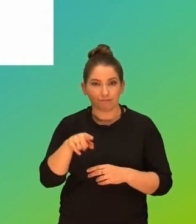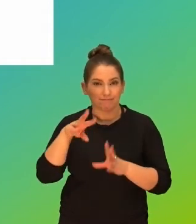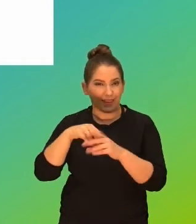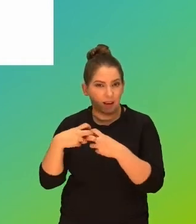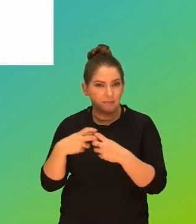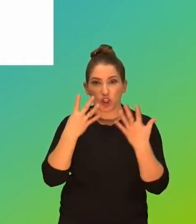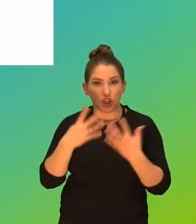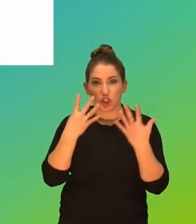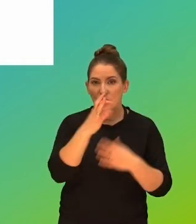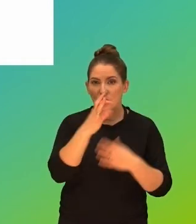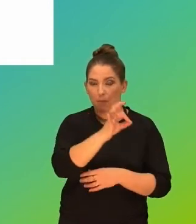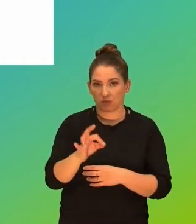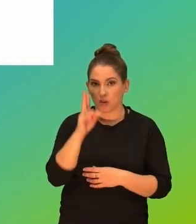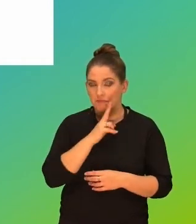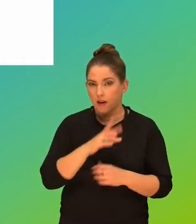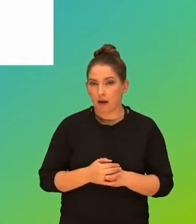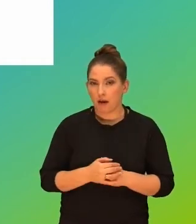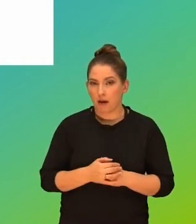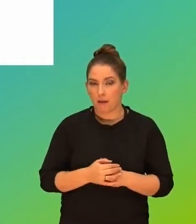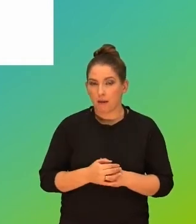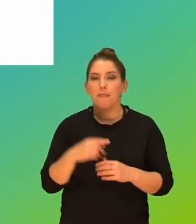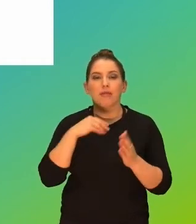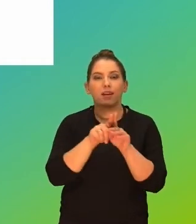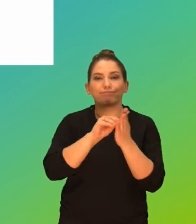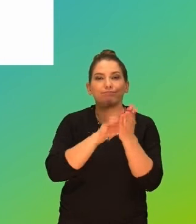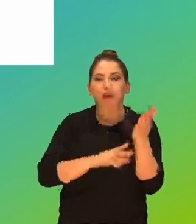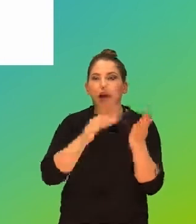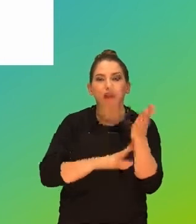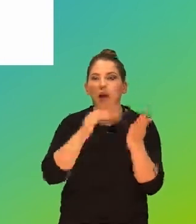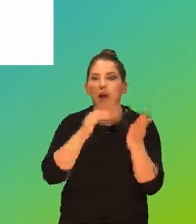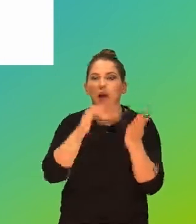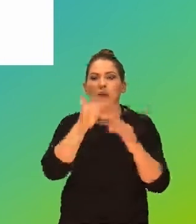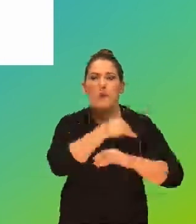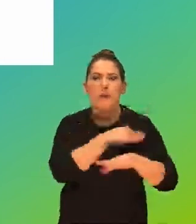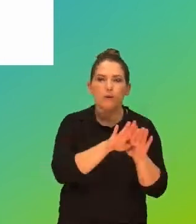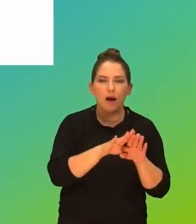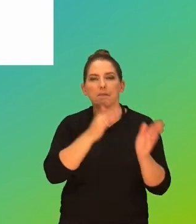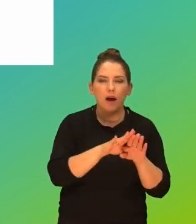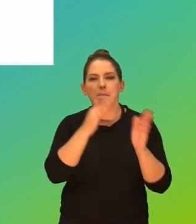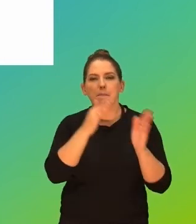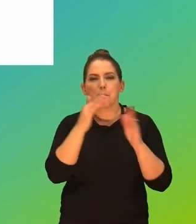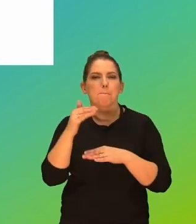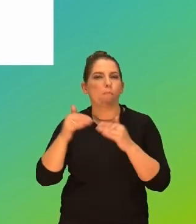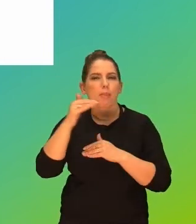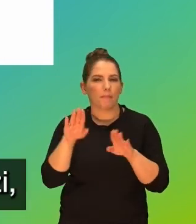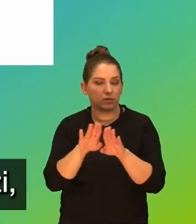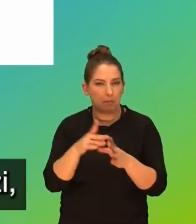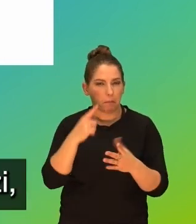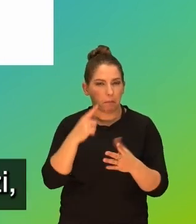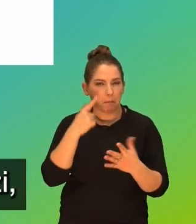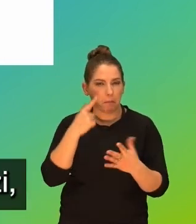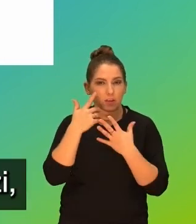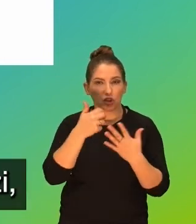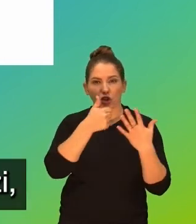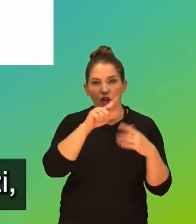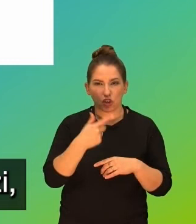9% rodziców. I ja tu też Państwu wypisałam, jak to zmienia się ze szkoły podstawowej na ponadpodstawową. Mniej więcej